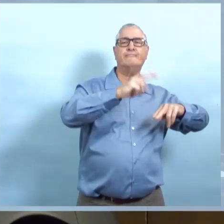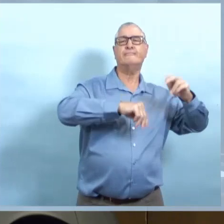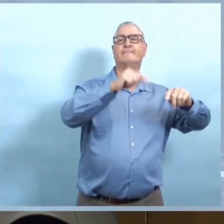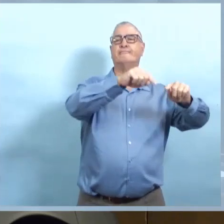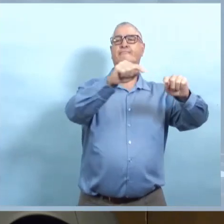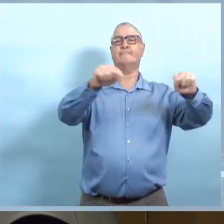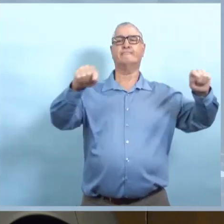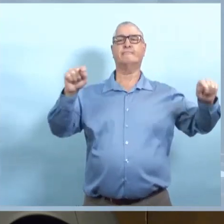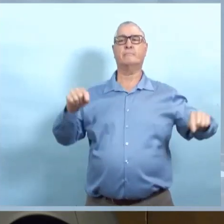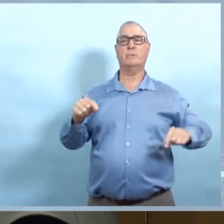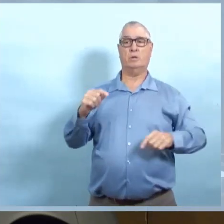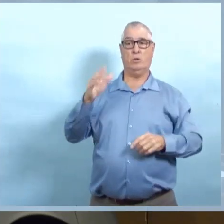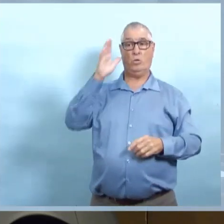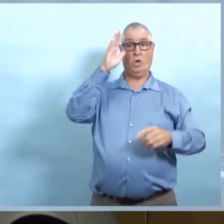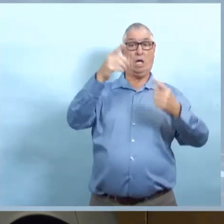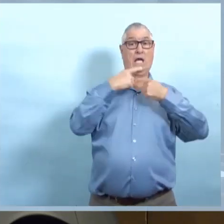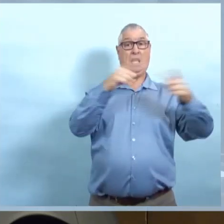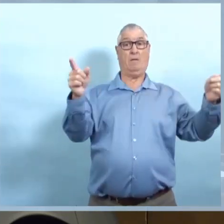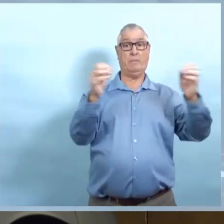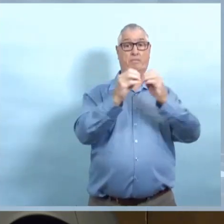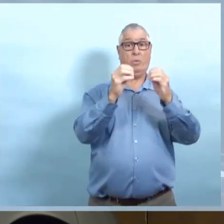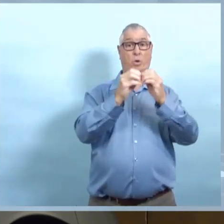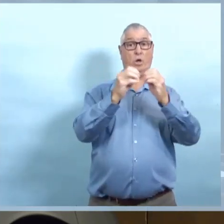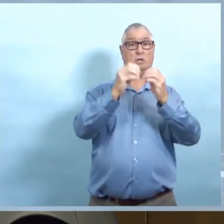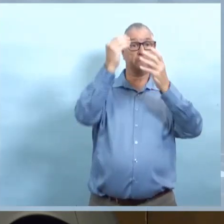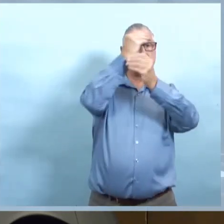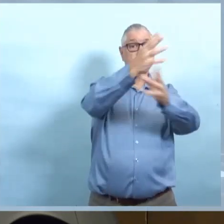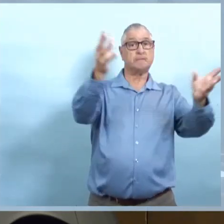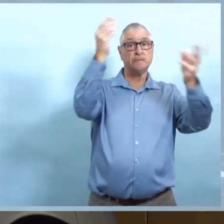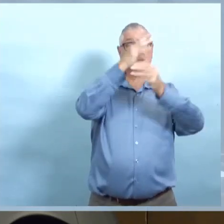Quand est-ce que ça leur sera communiqué? Pouvez-vous